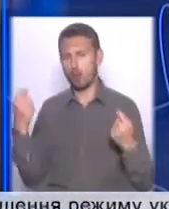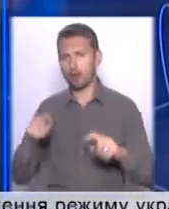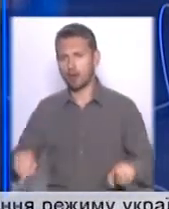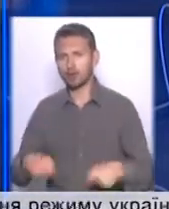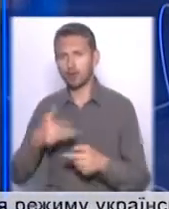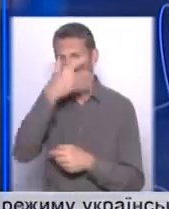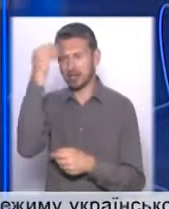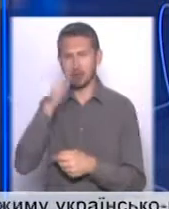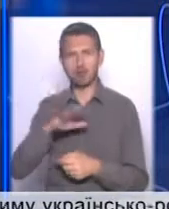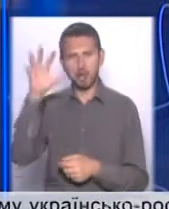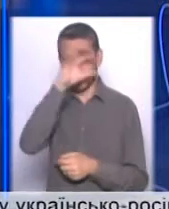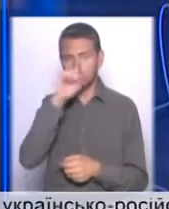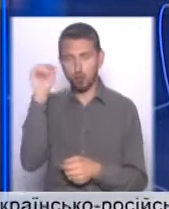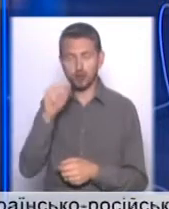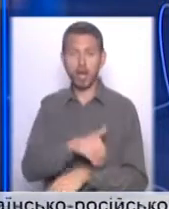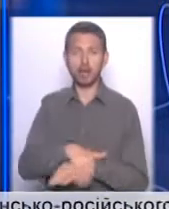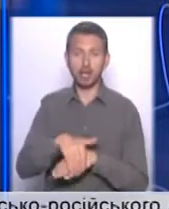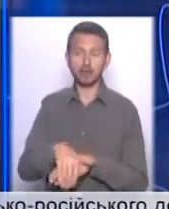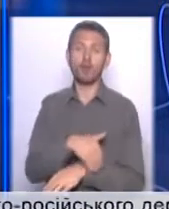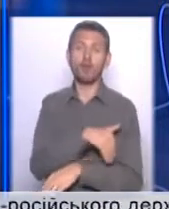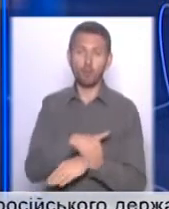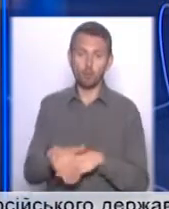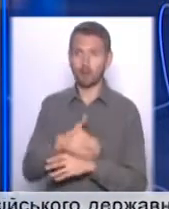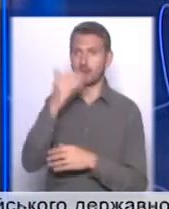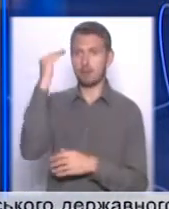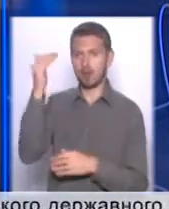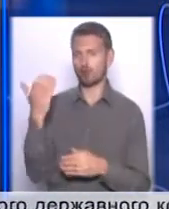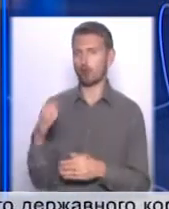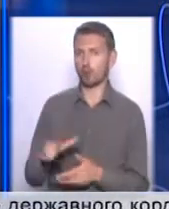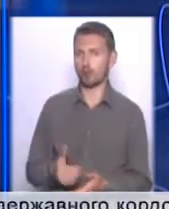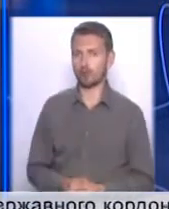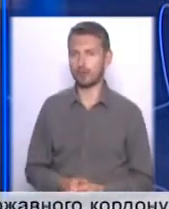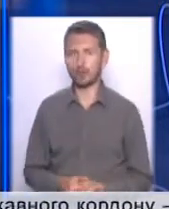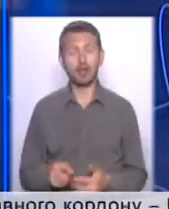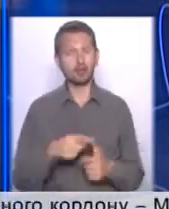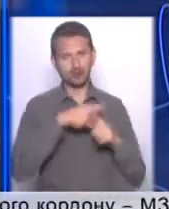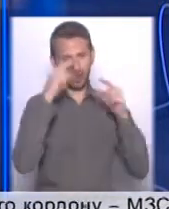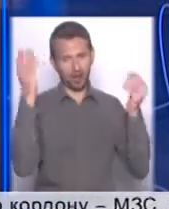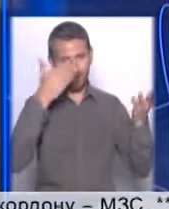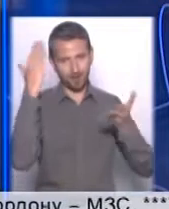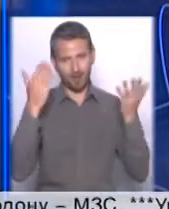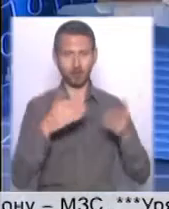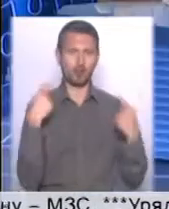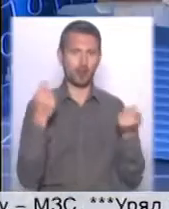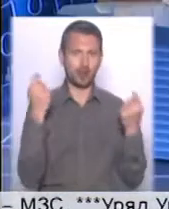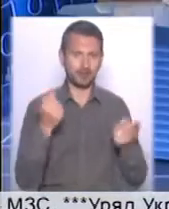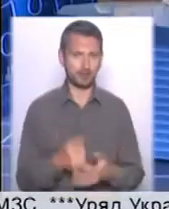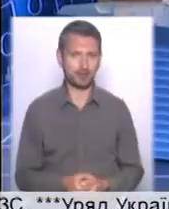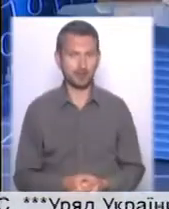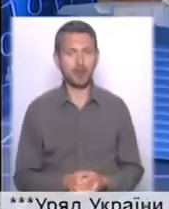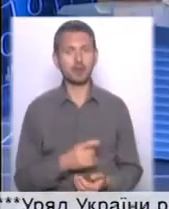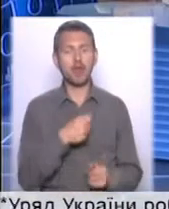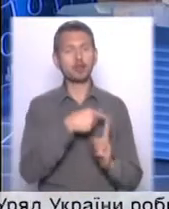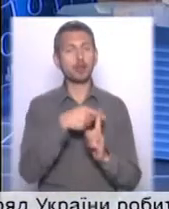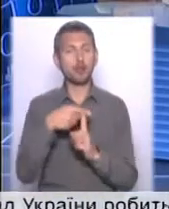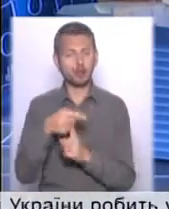не забуваємо, і ночі, адреса вулиця Небесної сотні. Чи карнавал, чи гуляння. Чи карнавал, чи гуляння. Ну, на кладовищі